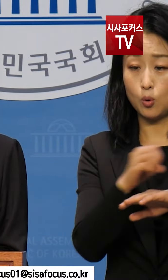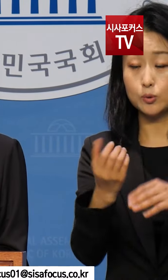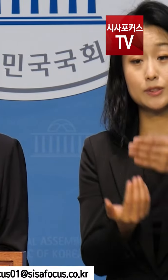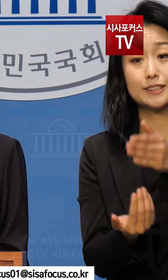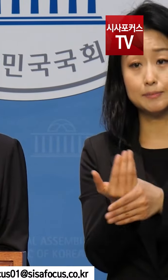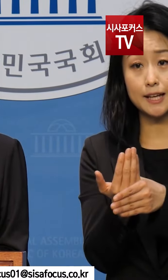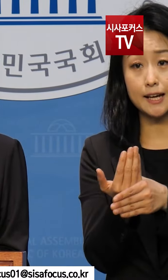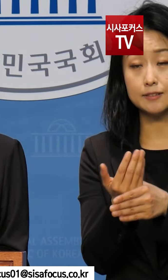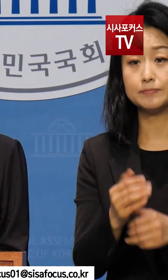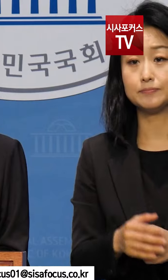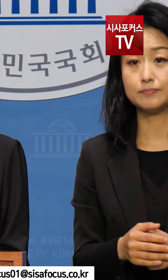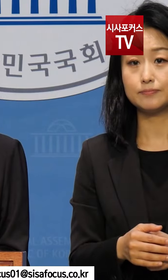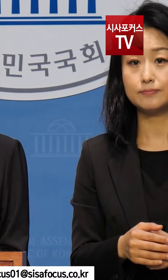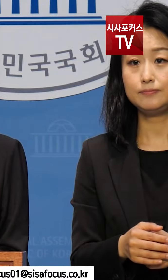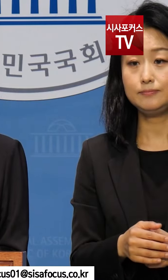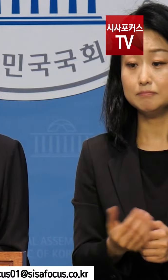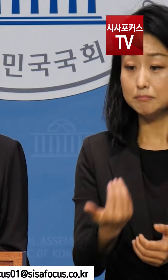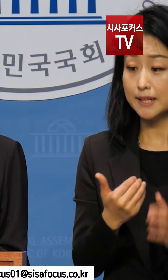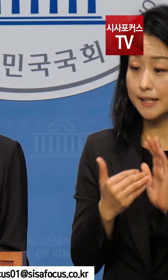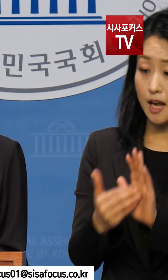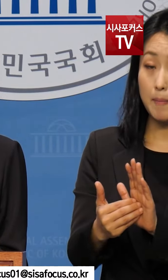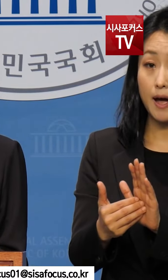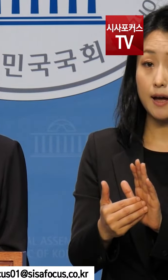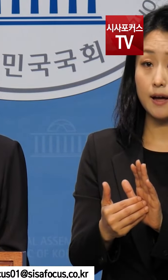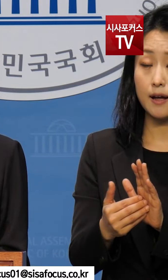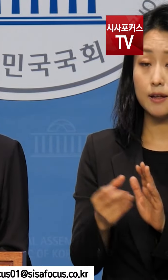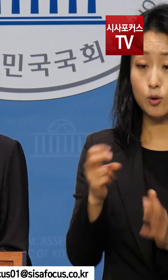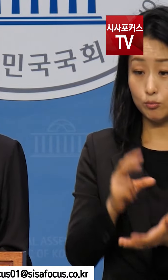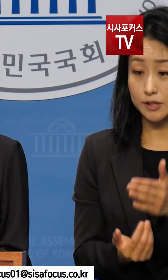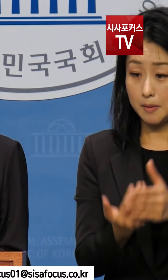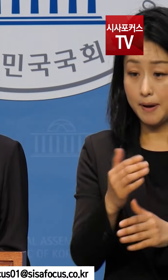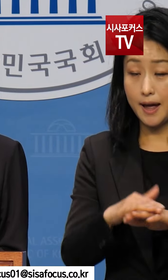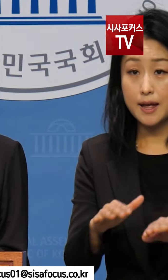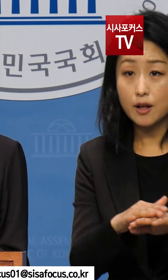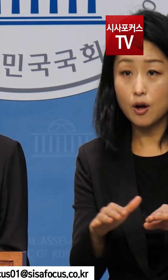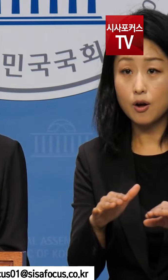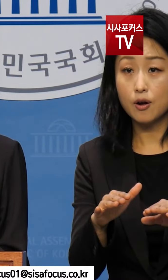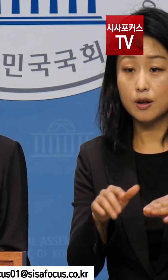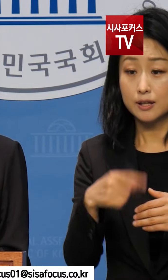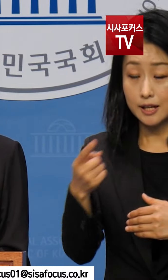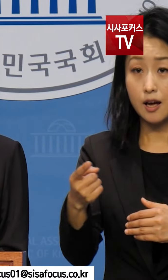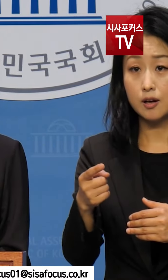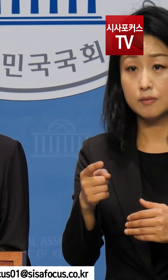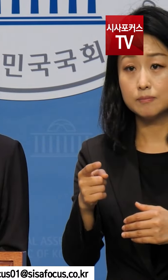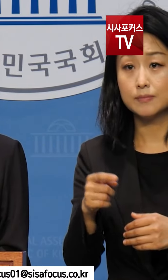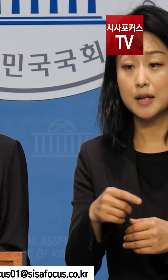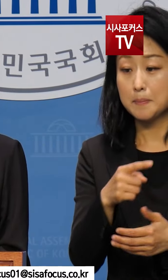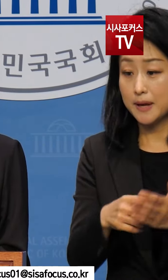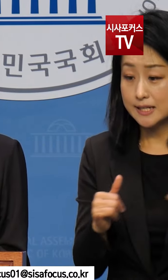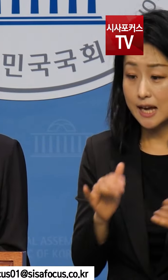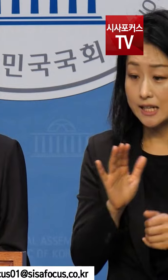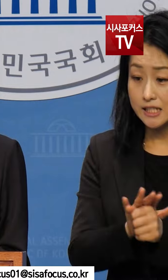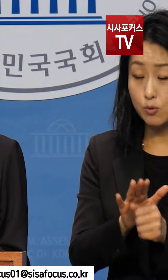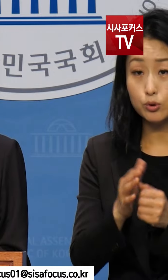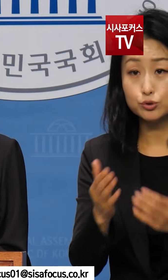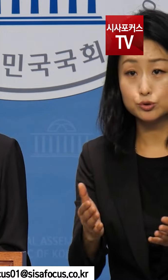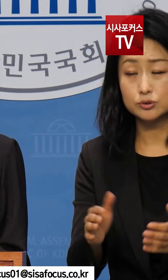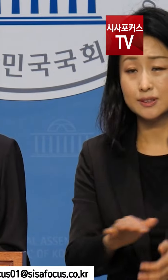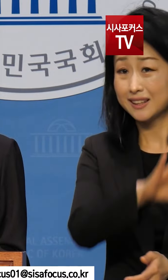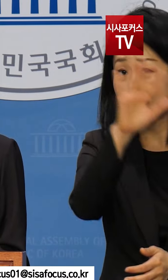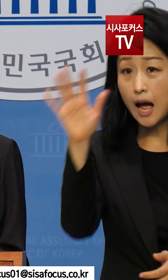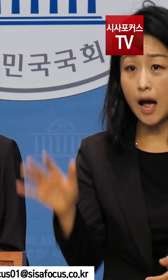참사는 각 기관이 사전 예방부터 참사 직후의 대응 그리고 참사 직후의 수습과 피해자 지원까지